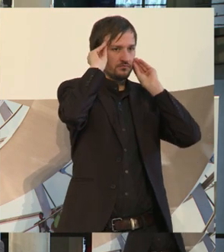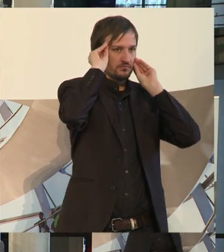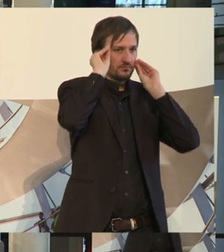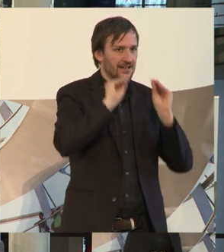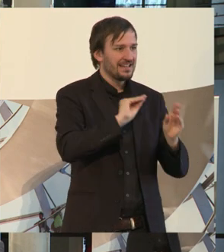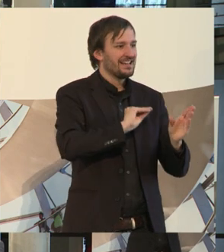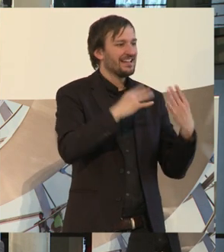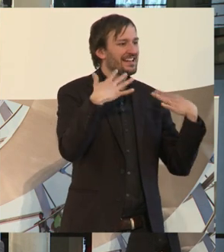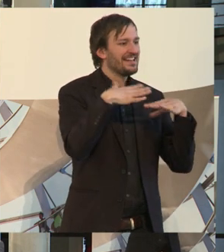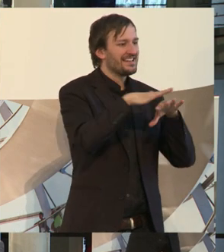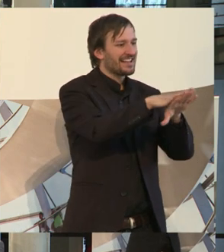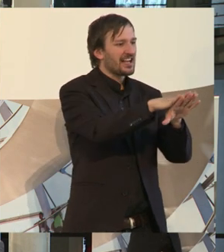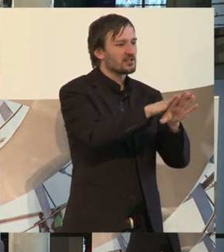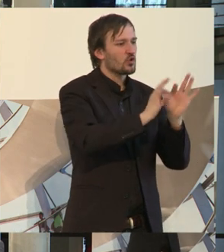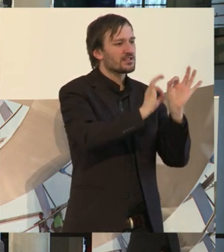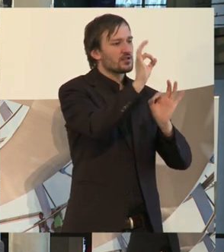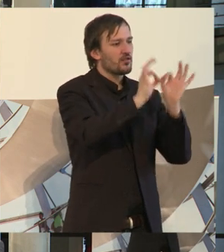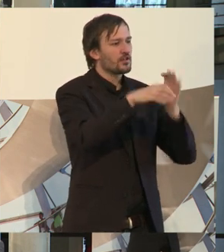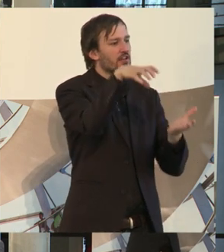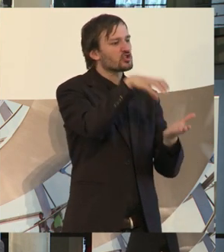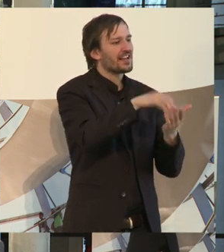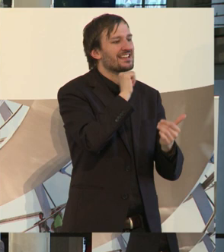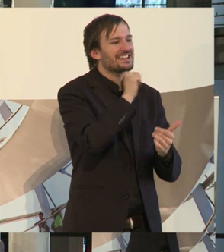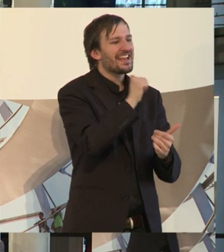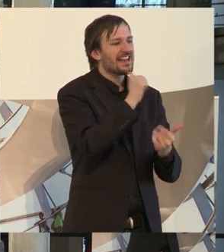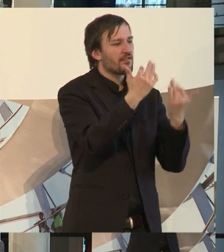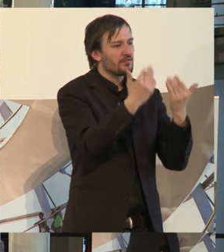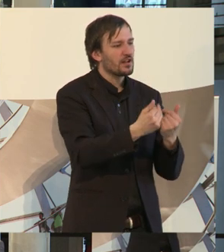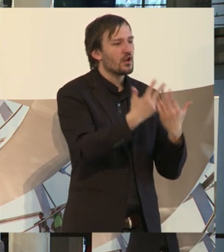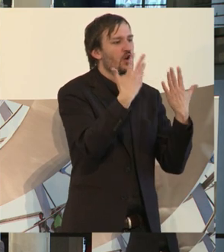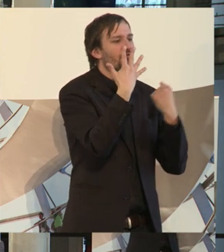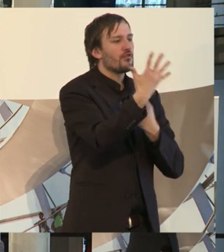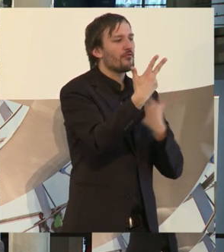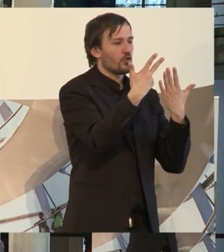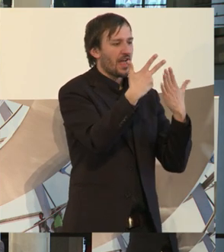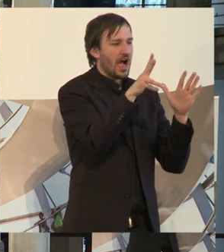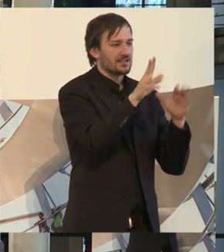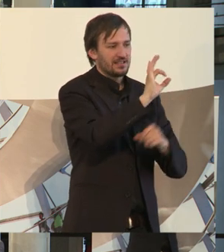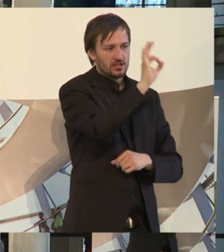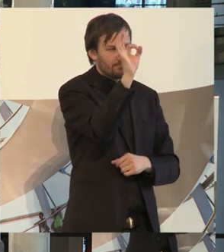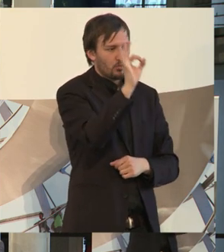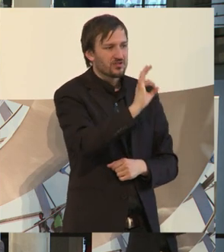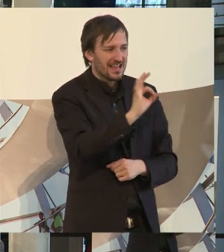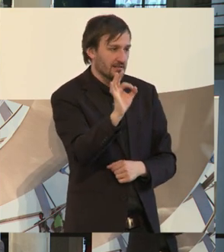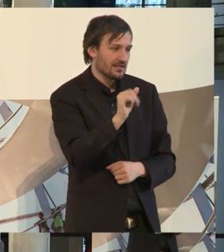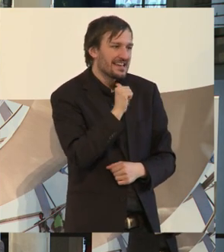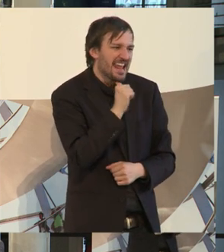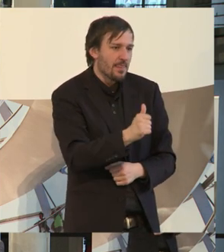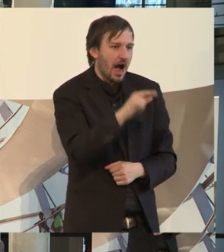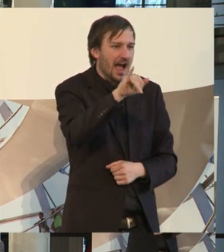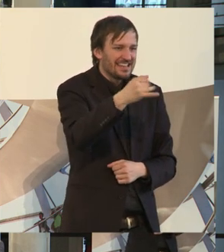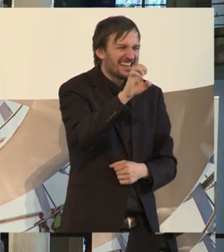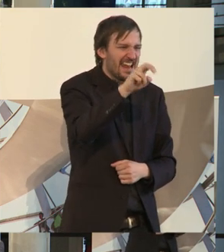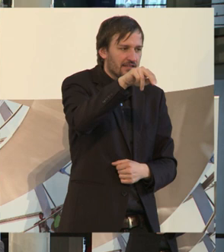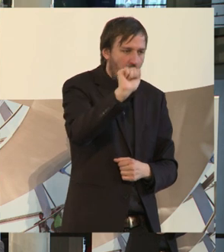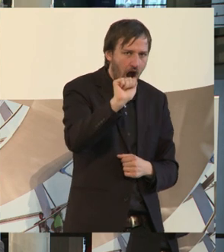Integrationsquote an den Schulen in der Stadt Jena von 85 Prozent. Das heißt, wir haben alle